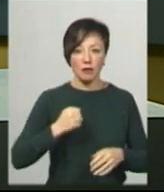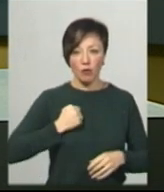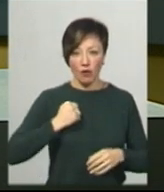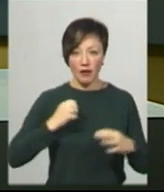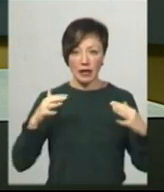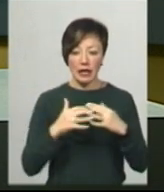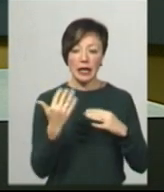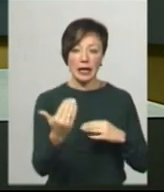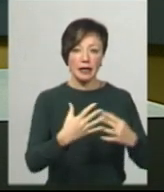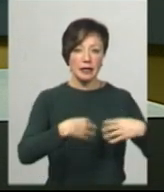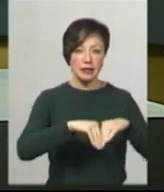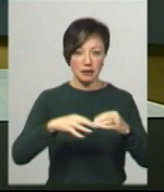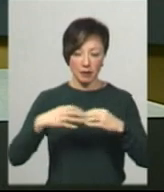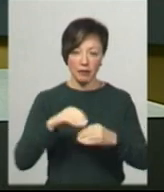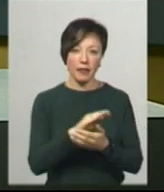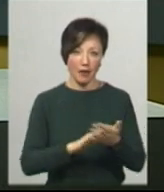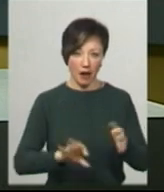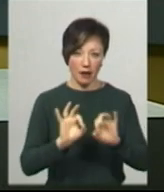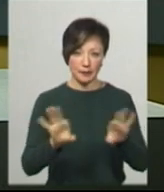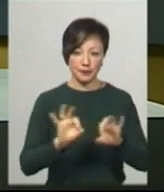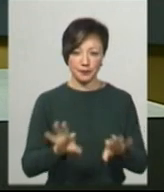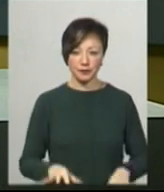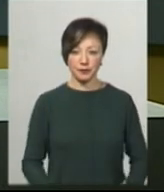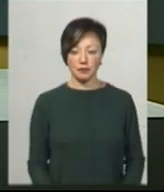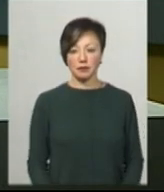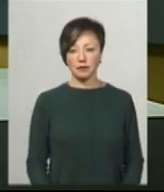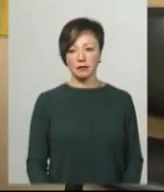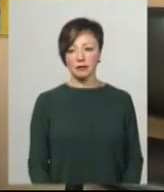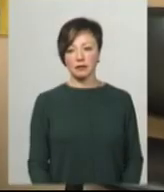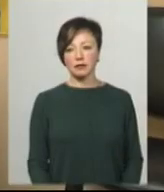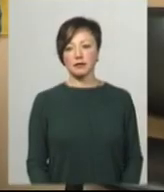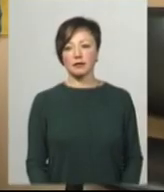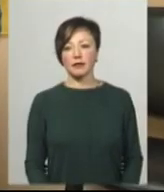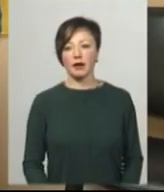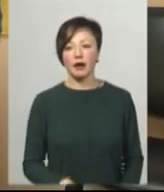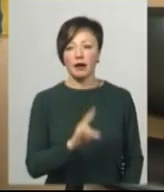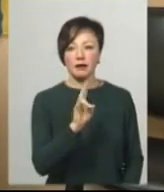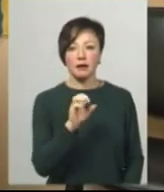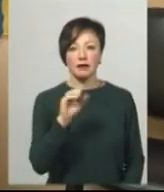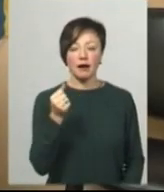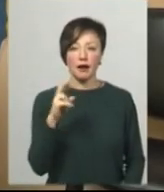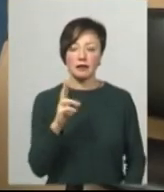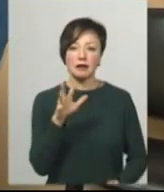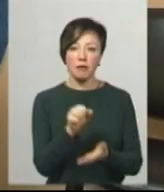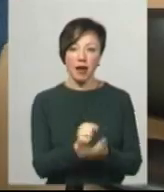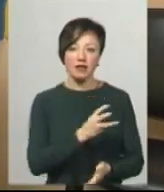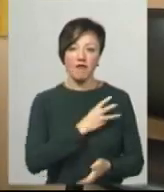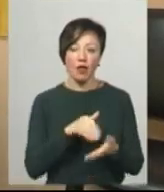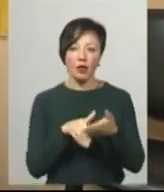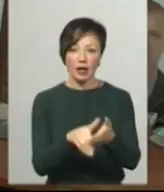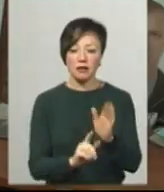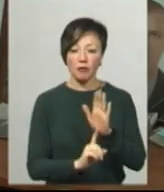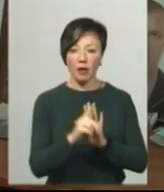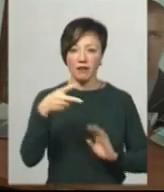'ї. Подробиці у сюжеті моєї колеги Анастасії Збродової. Наталя Дзекар займається волонтерством з 2014